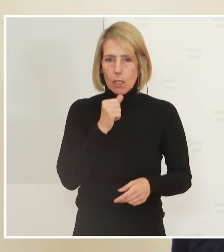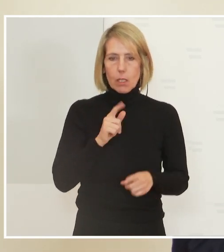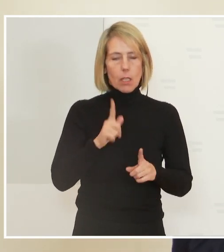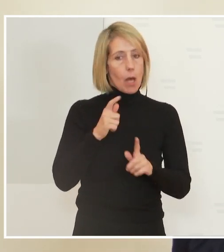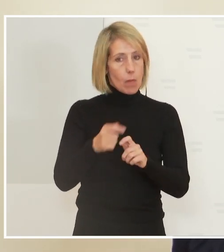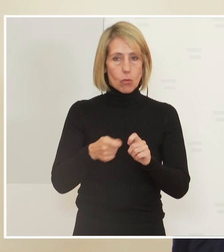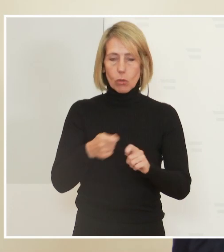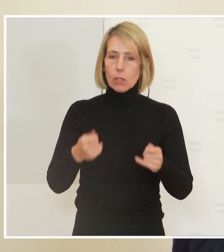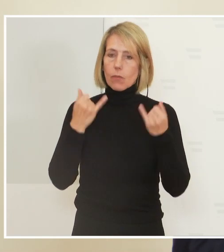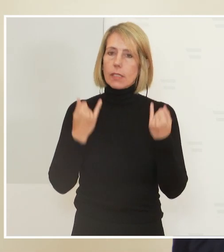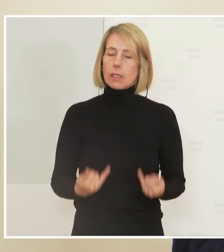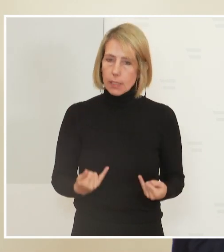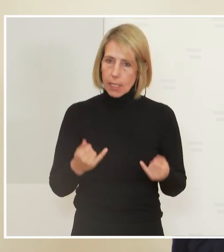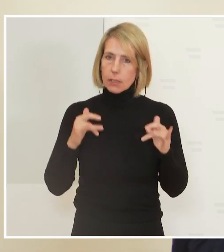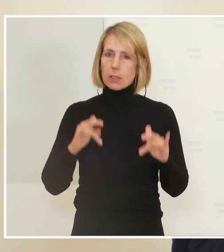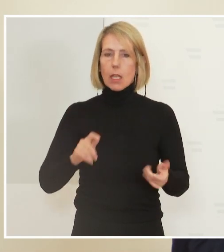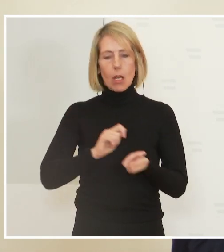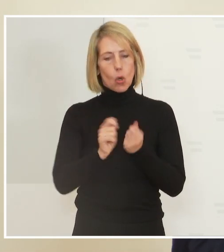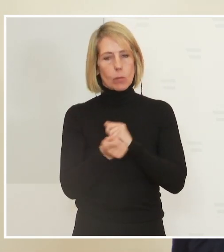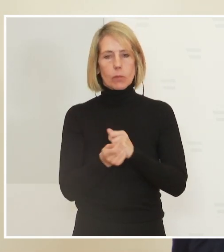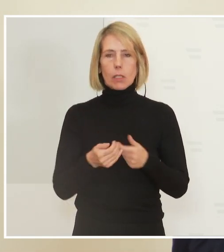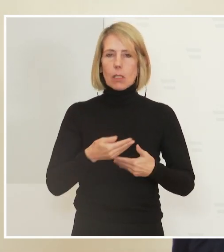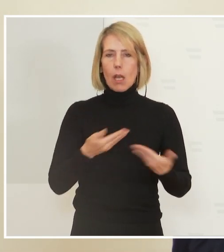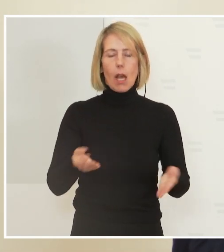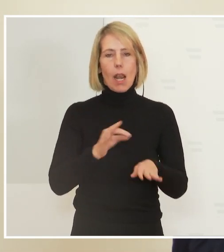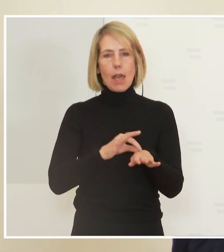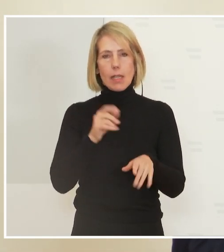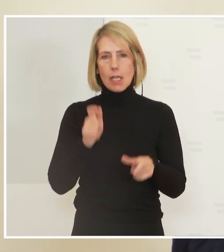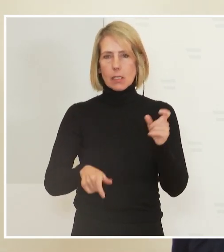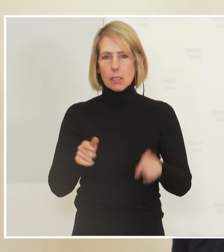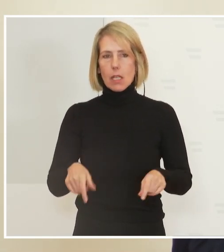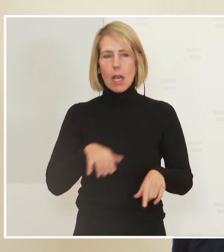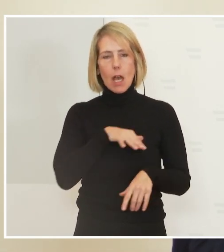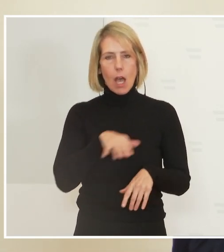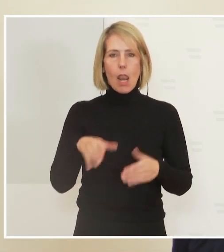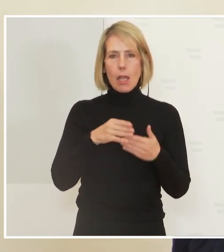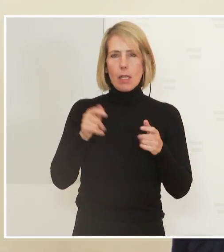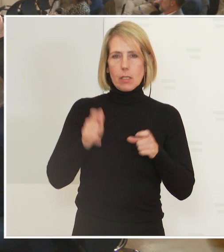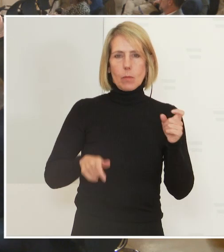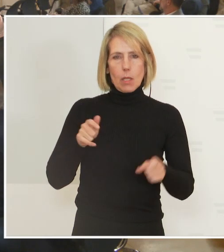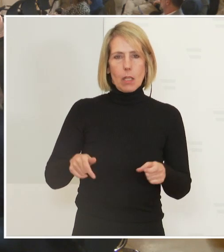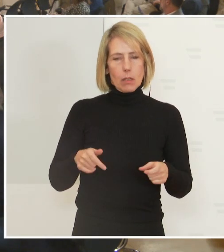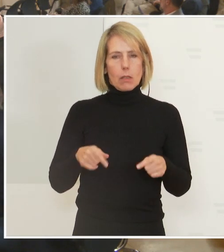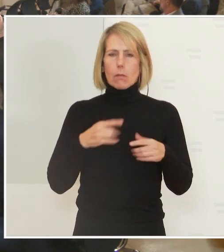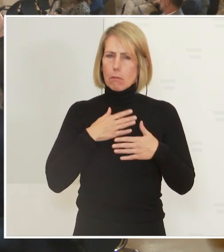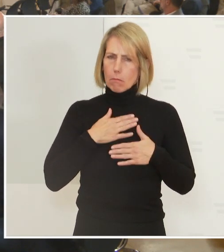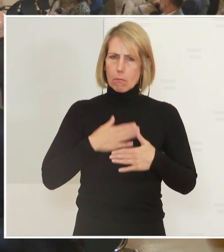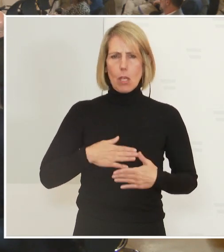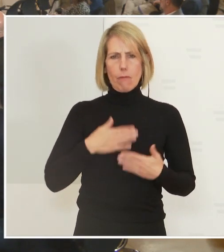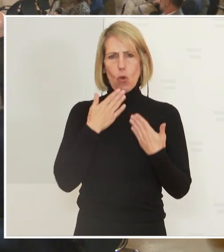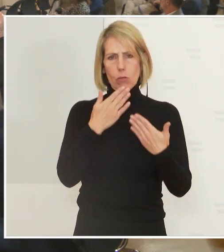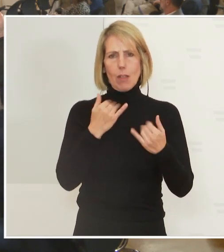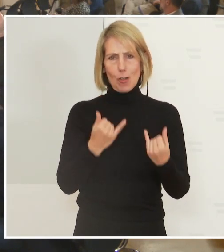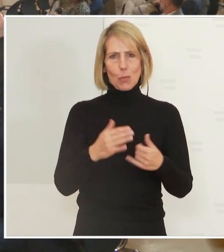gezogen und das begrüßen alle Ärztinnen und Expertinnen außerordentlich. Gut,